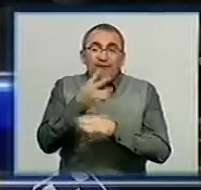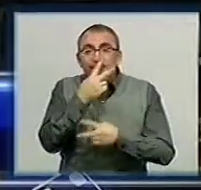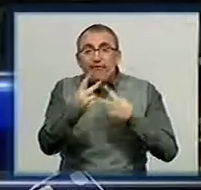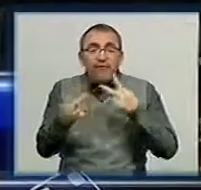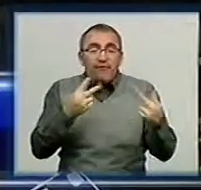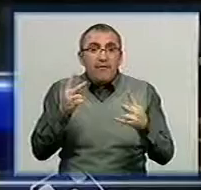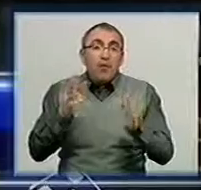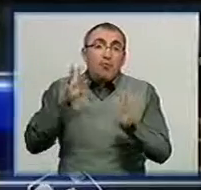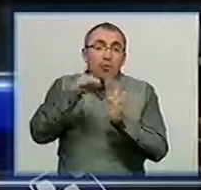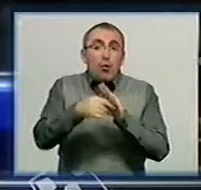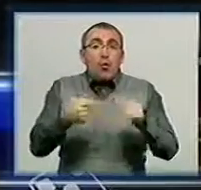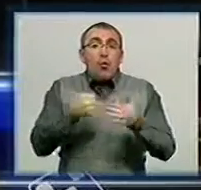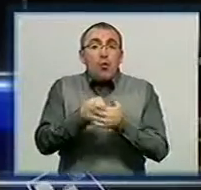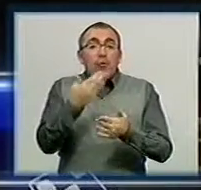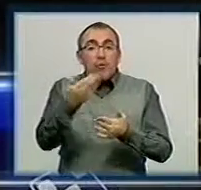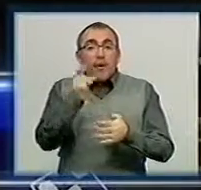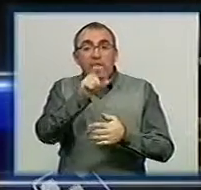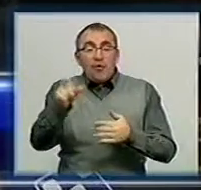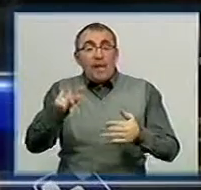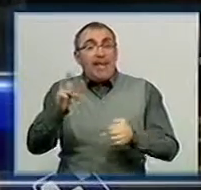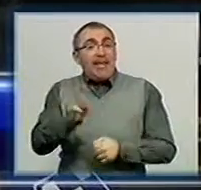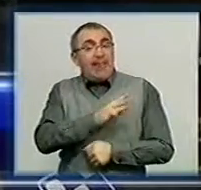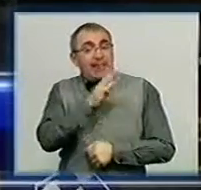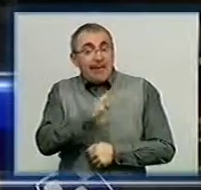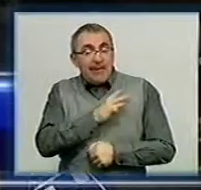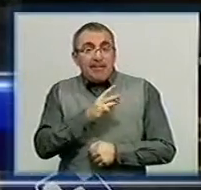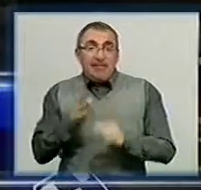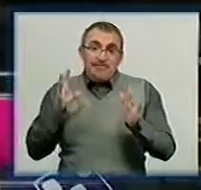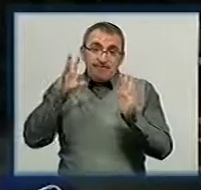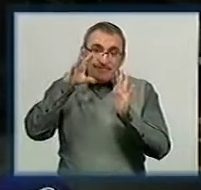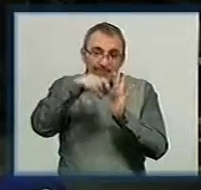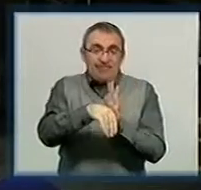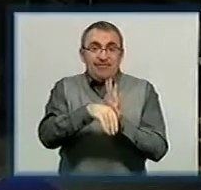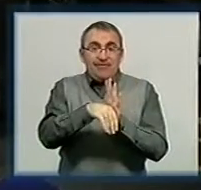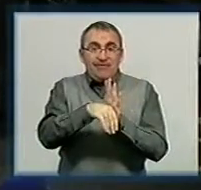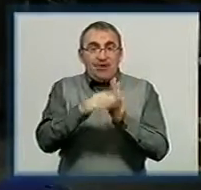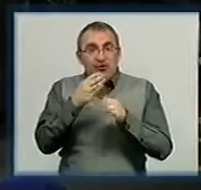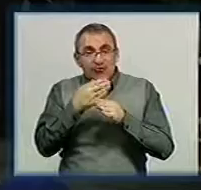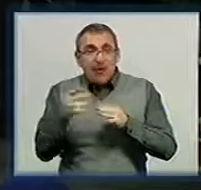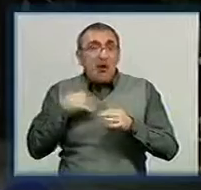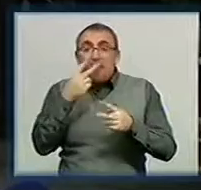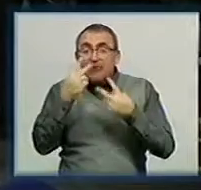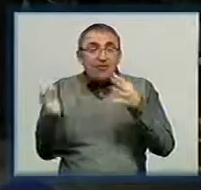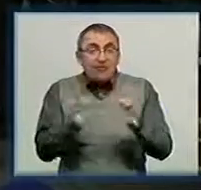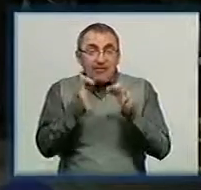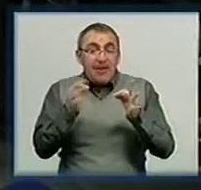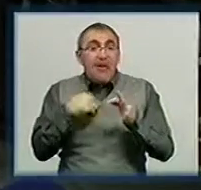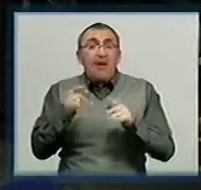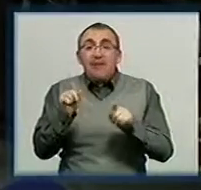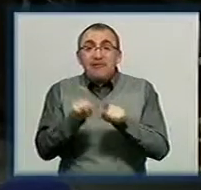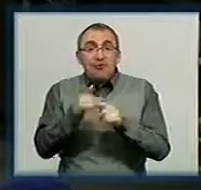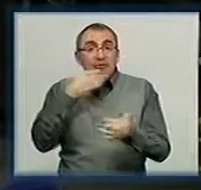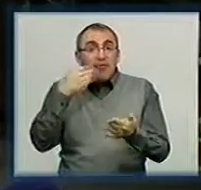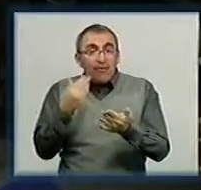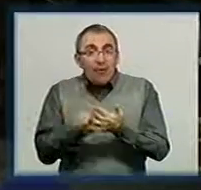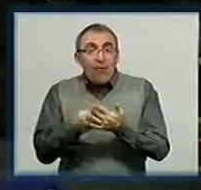І дійсно долучитися до такої громадської ініціативи, стати її частинкою. Я ще нічого не пригледіла, але в будь-якому випадку я свою